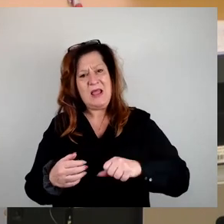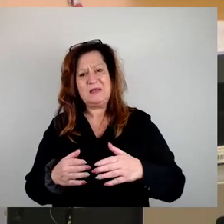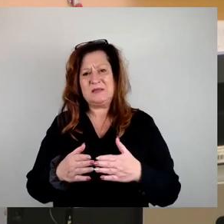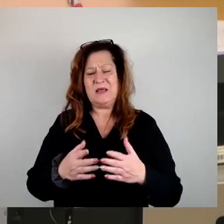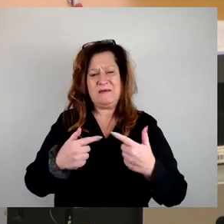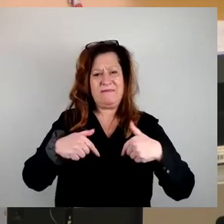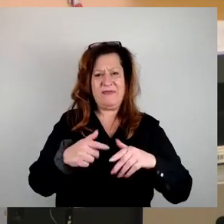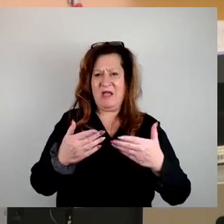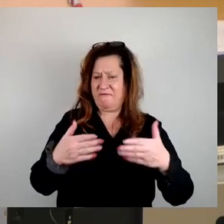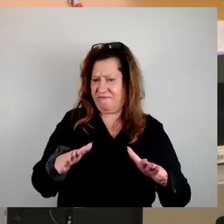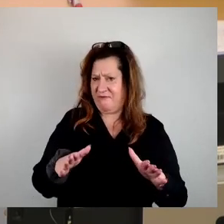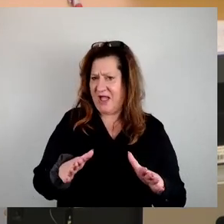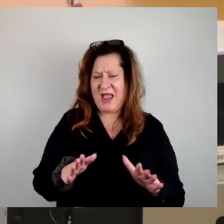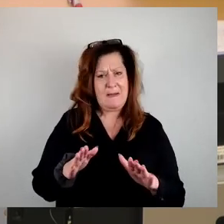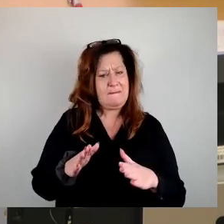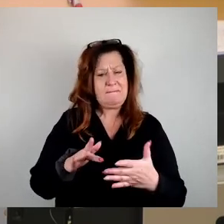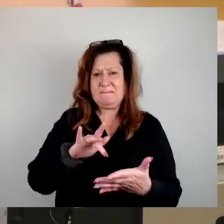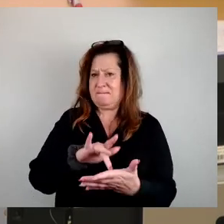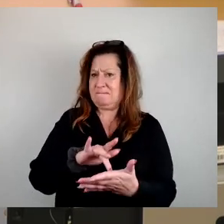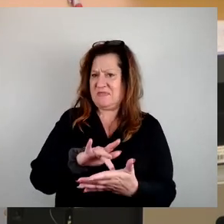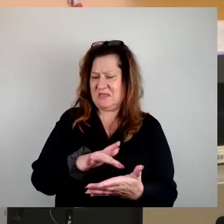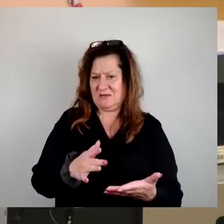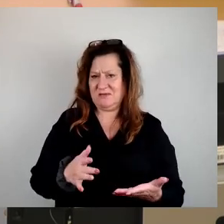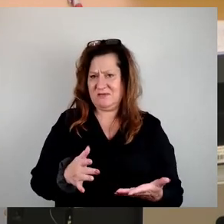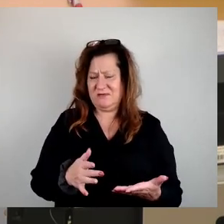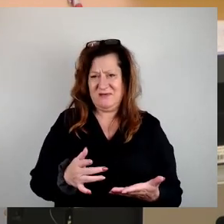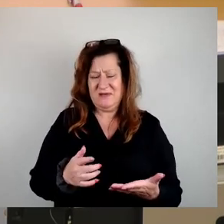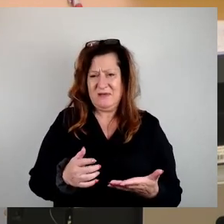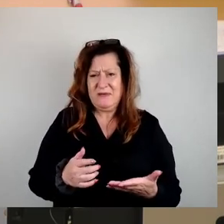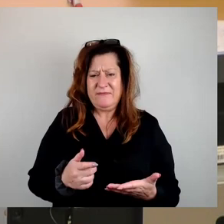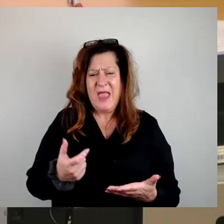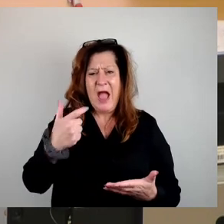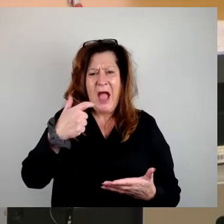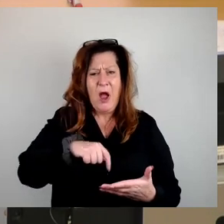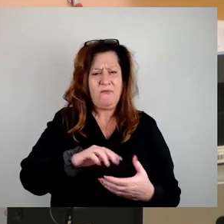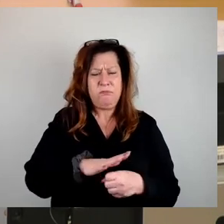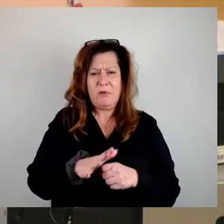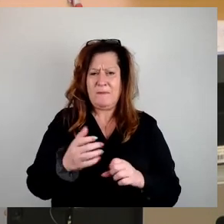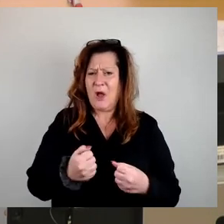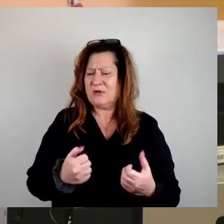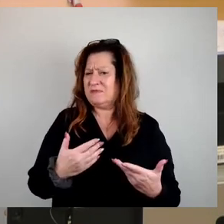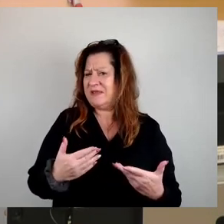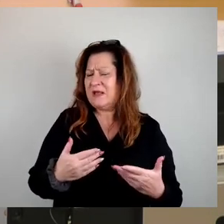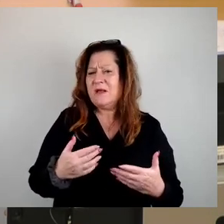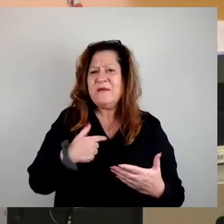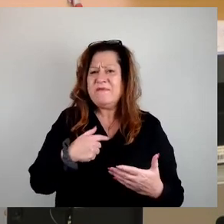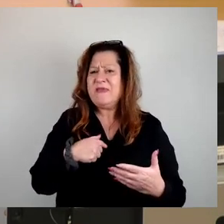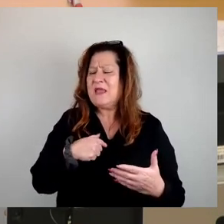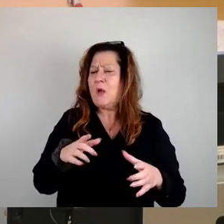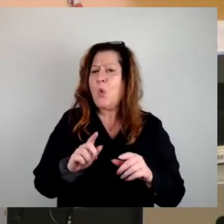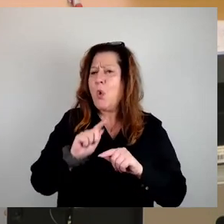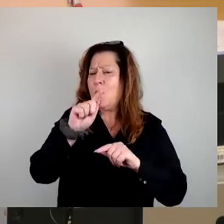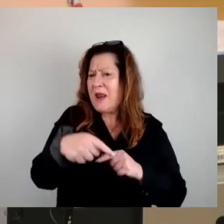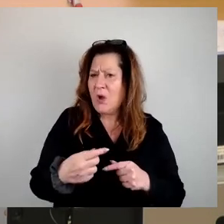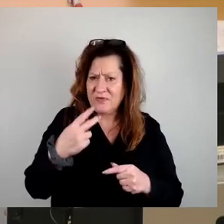in keinster Weise annehmen. Auch brauchen wir uns nicht annehmen, dass wir nicht über das Viertel hinausdenken. Denn wenn im Jägerpark neu gebaut wird,